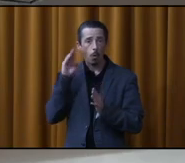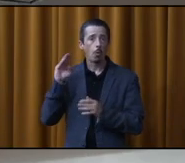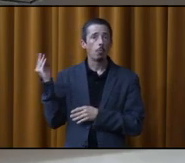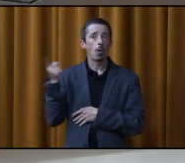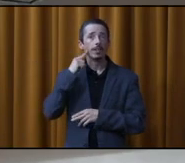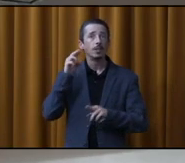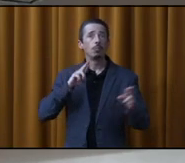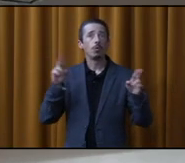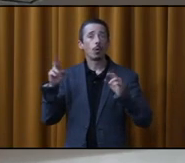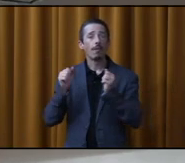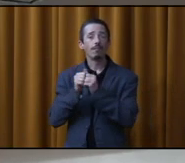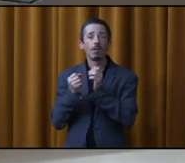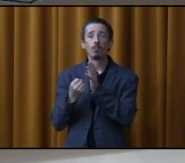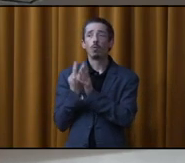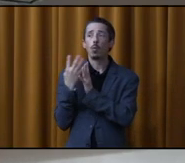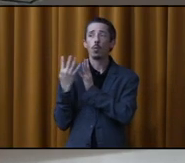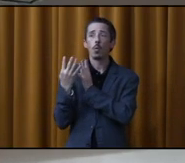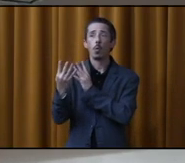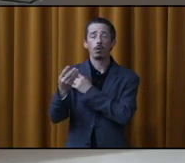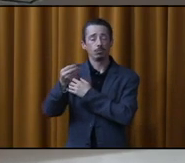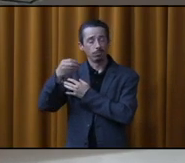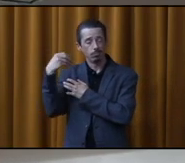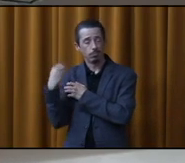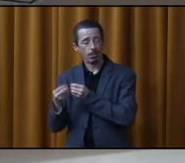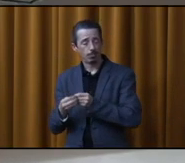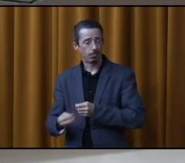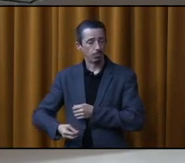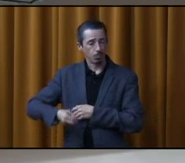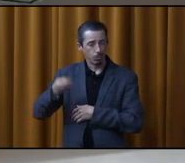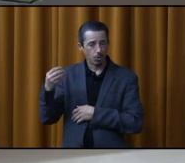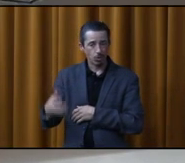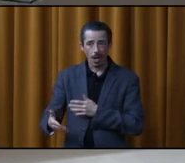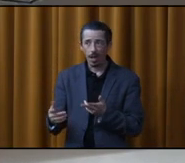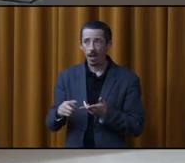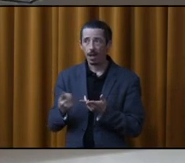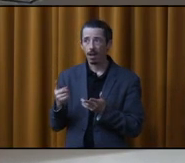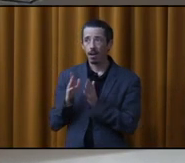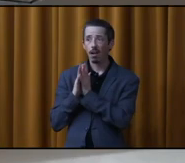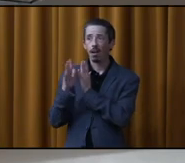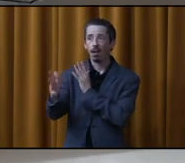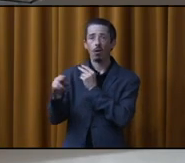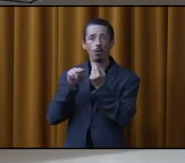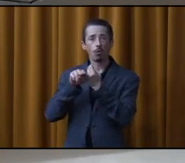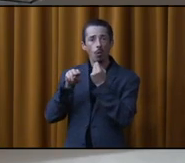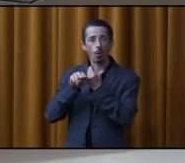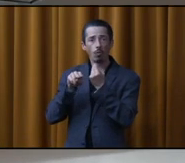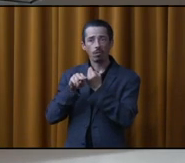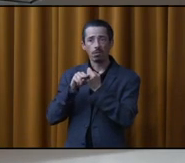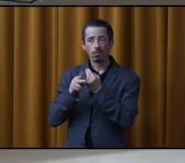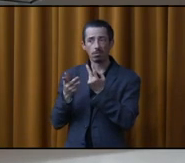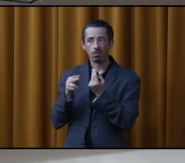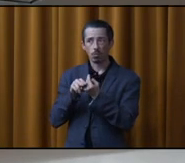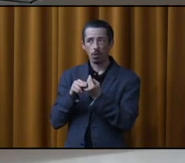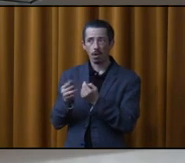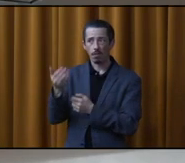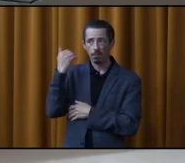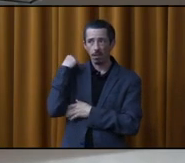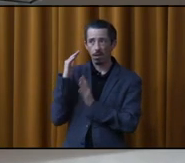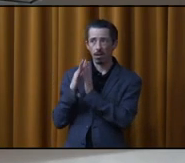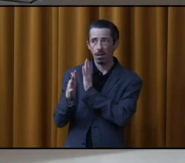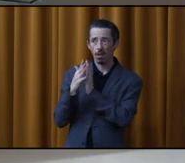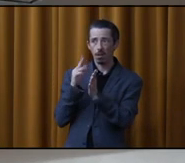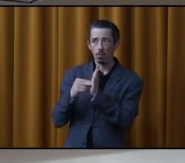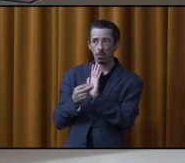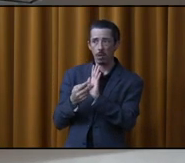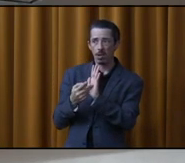la végétation aussi coûteuse sur le bord d'une autoroute voie de service. Ce qui devait arriver, arriva finalement. Ça